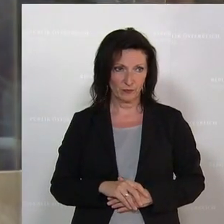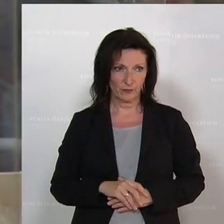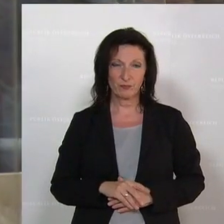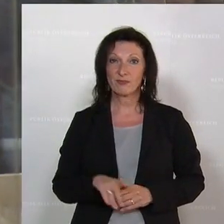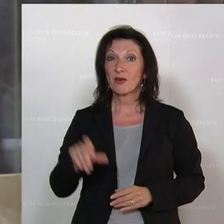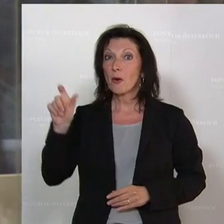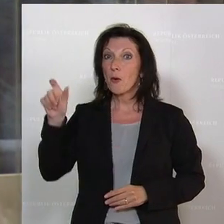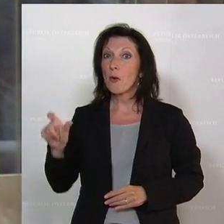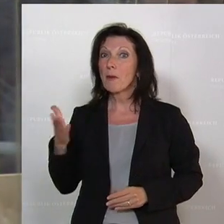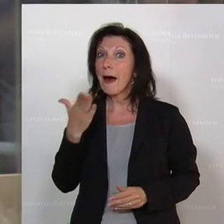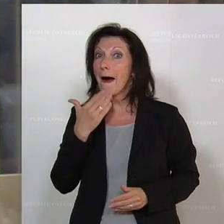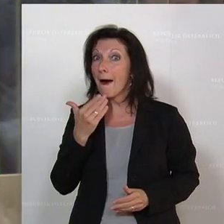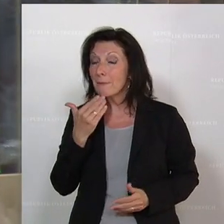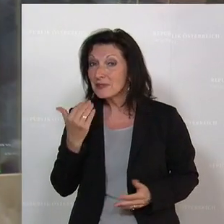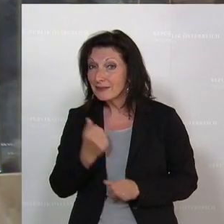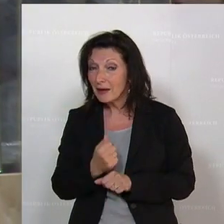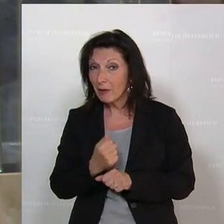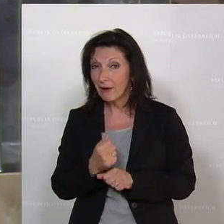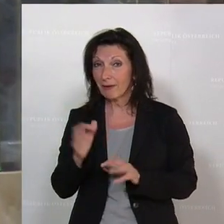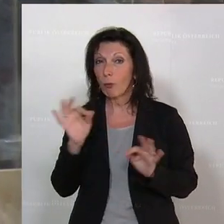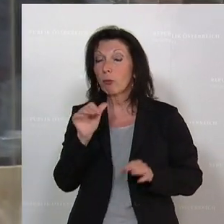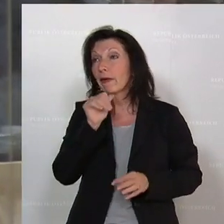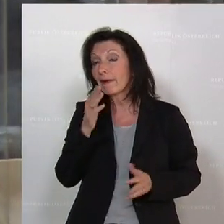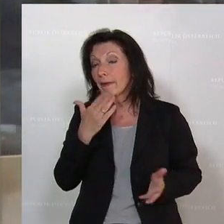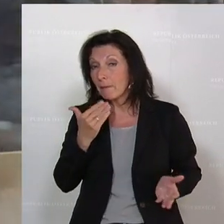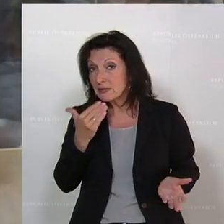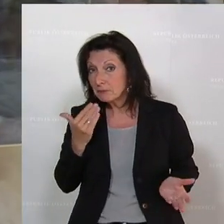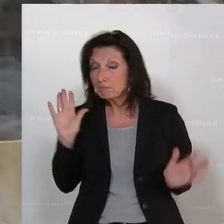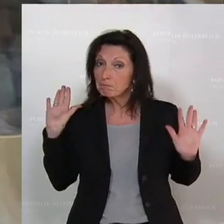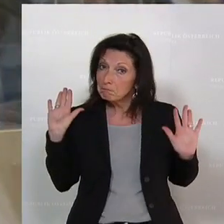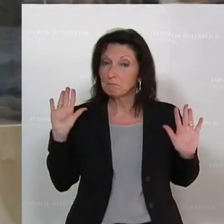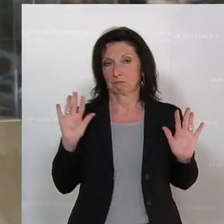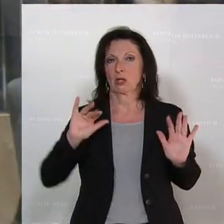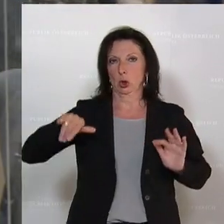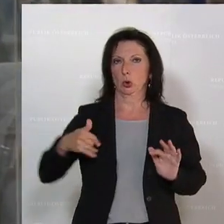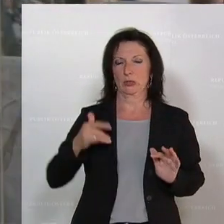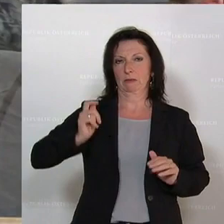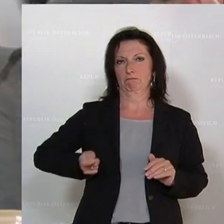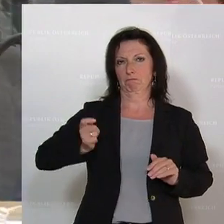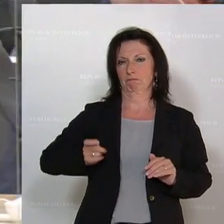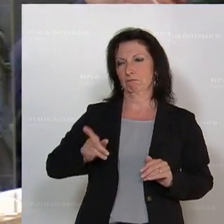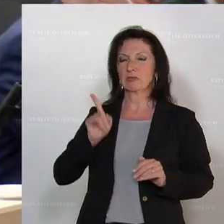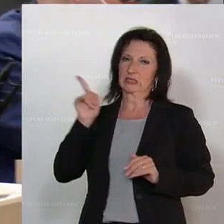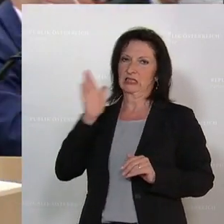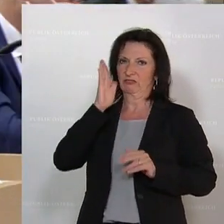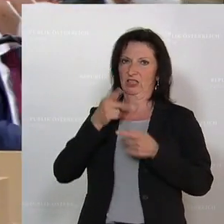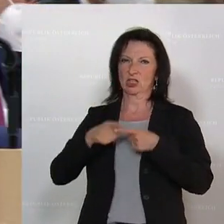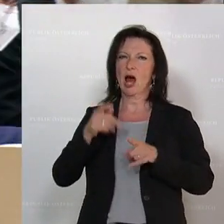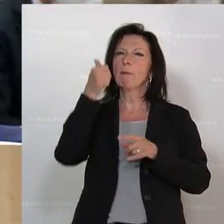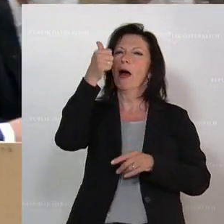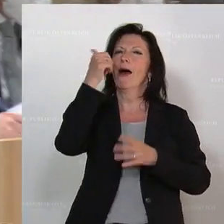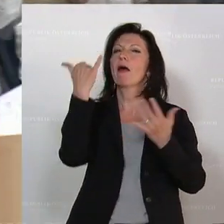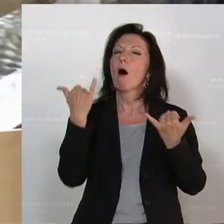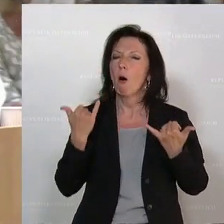Ob Sie das absichtlich getan haben oder unabsichtlich, das wird die Justiz beurteilen. Aber ich sage Ihnen schon eines heute.